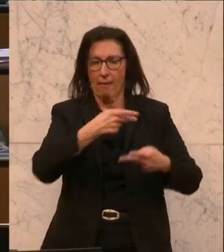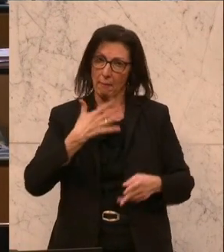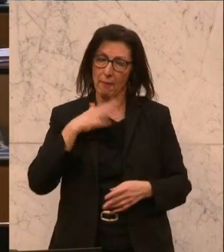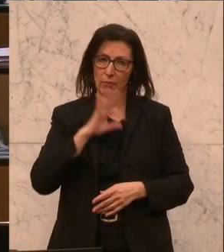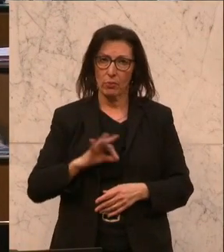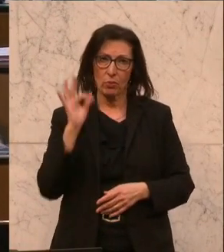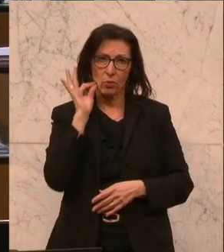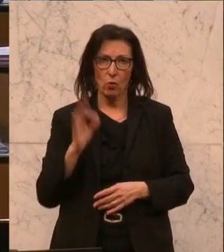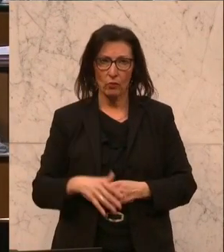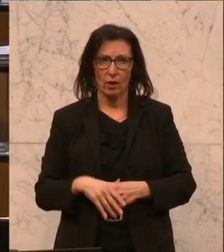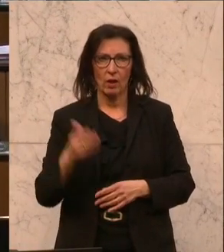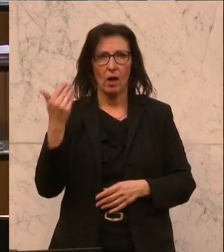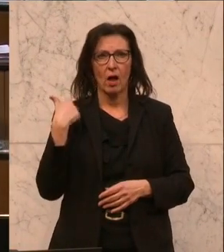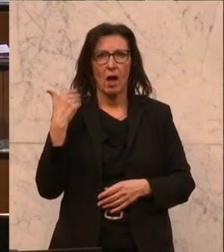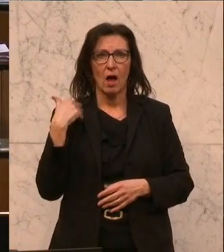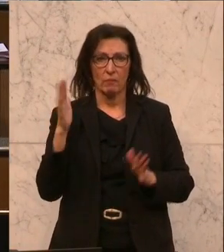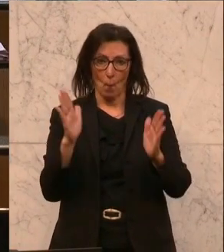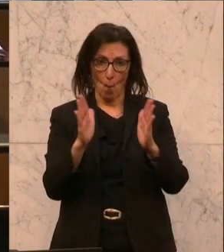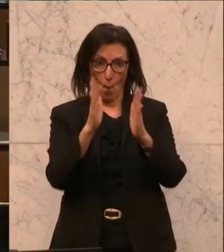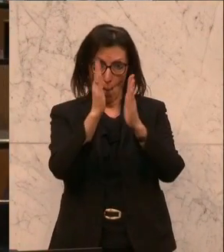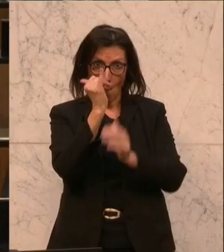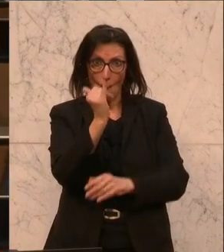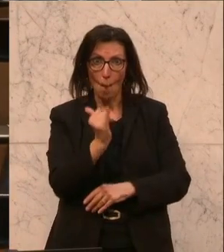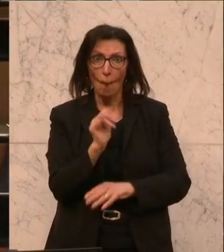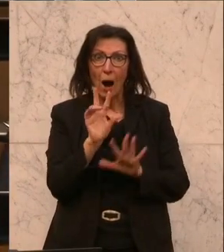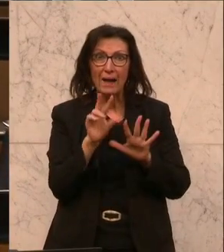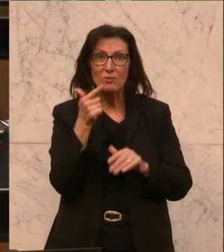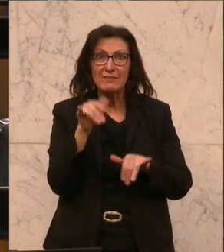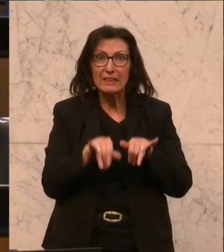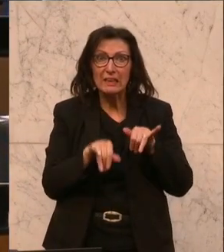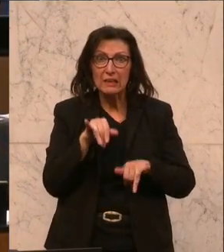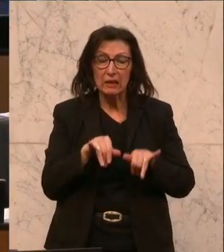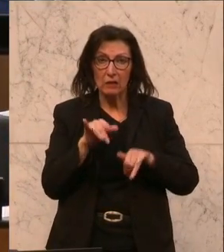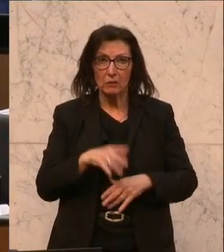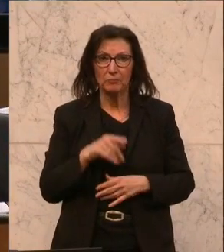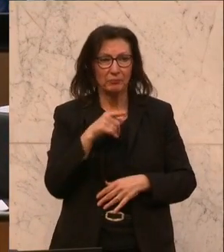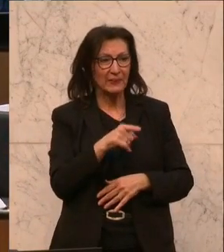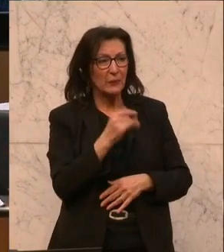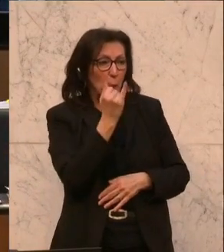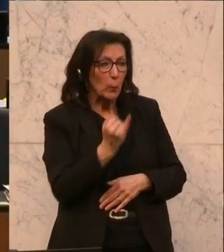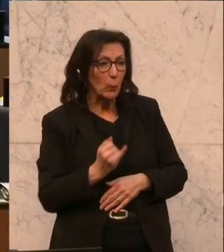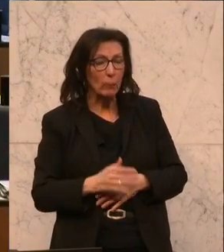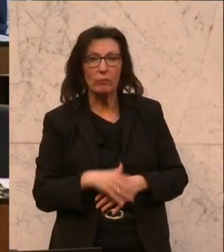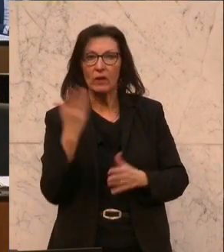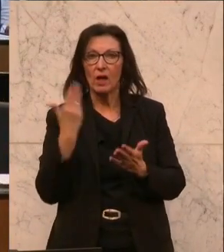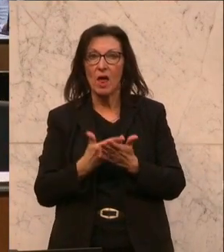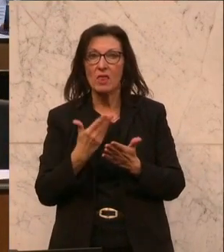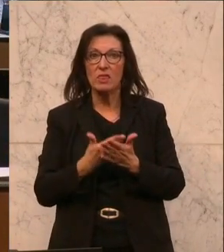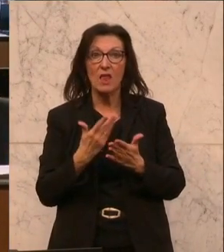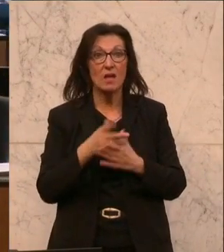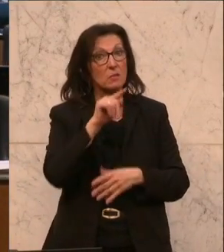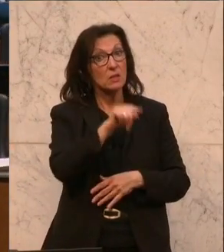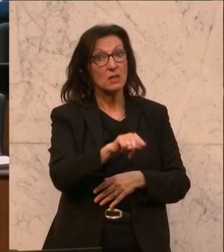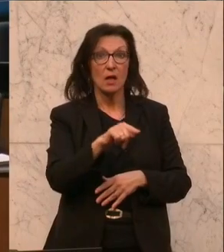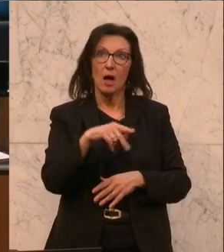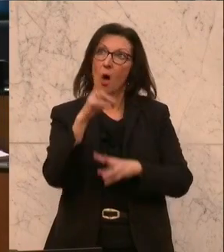ein lebensbedrohliches Gewicht von 28 Kilogramm erreichte, wurde sie mit der Begründung, sie sei zu dünn, in keiner Anorexiestation